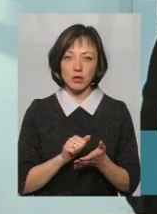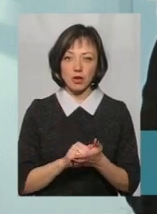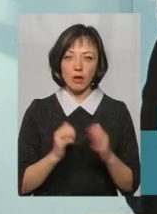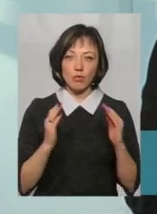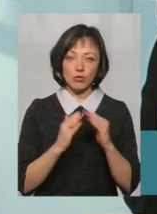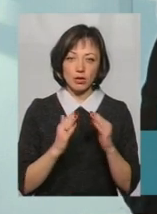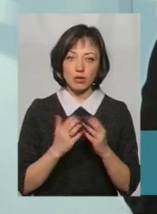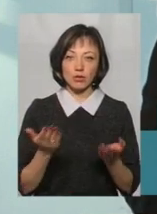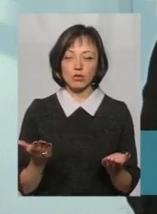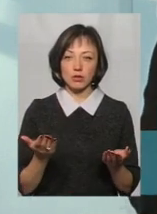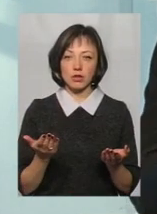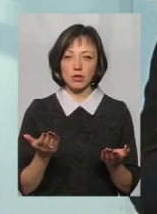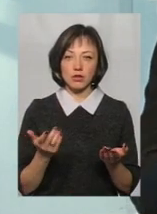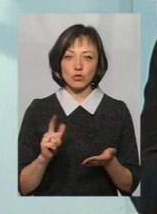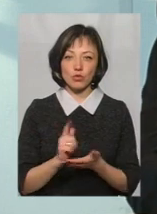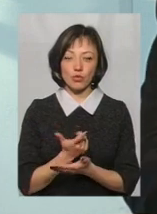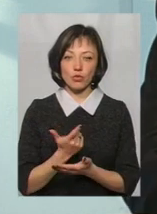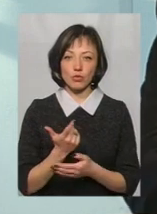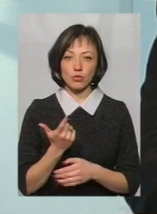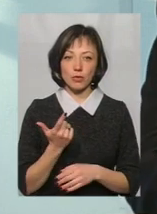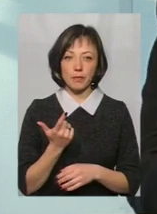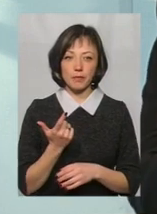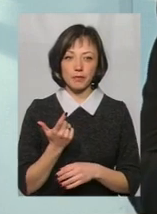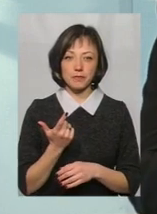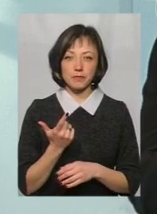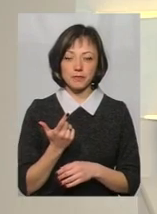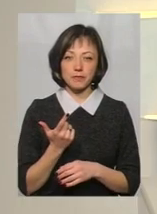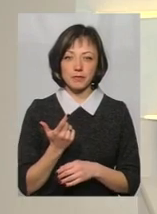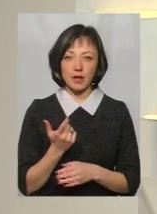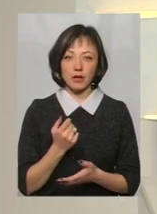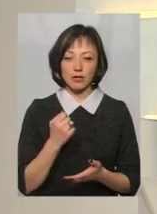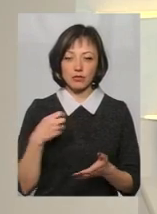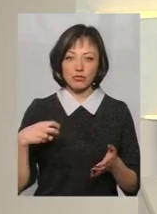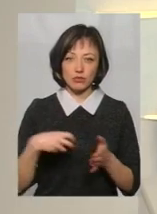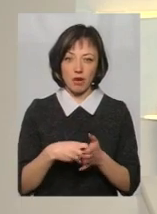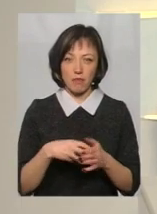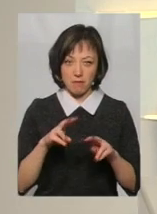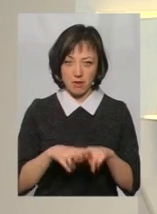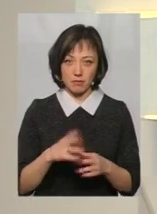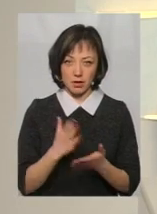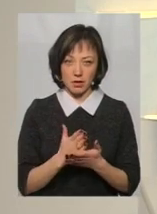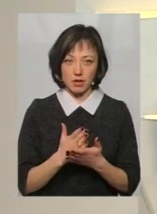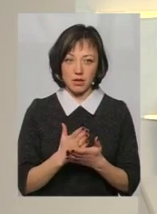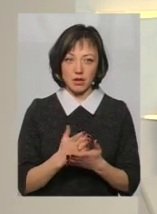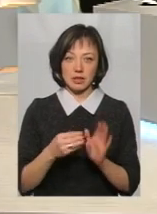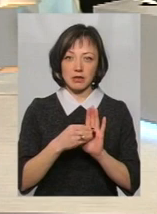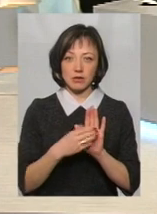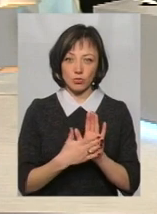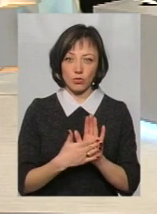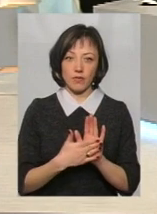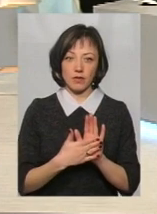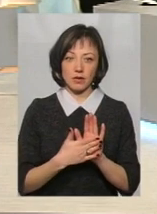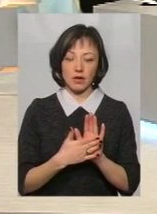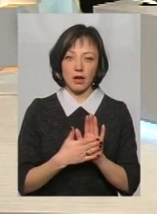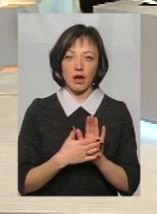на будинок. Ну, знову таки, ну, Ну, принаймні, штамп паспорті, це ж теж, там же ж є штамп, що зареєстрований, там,